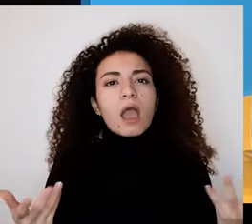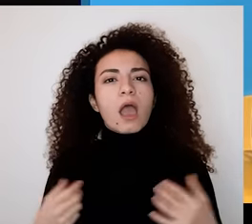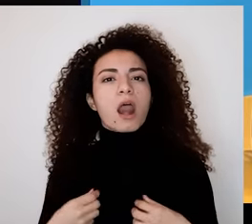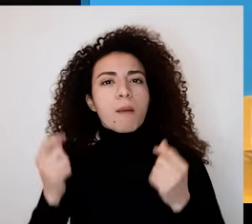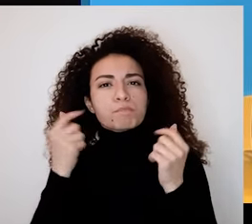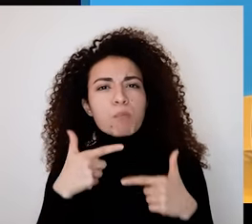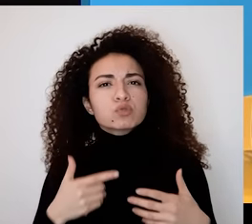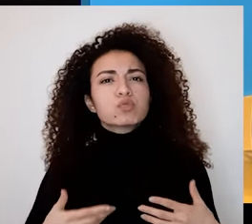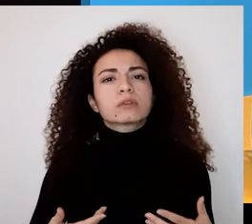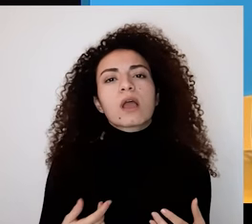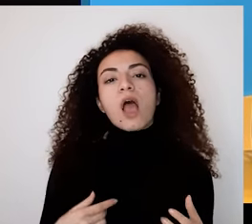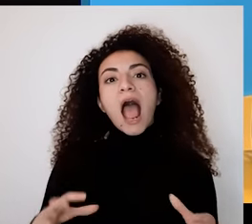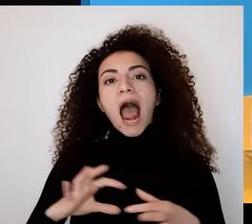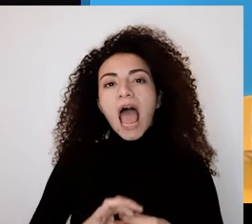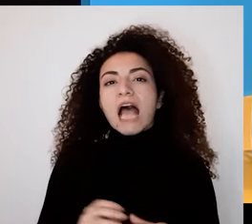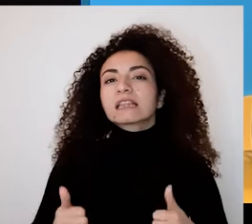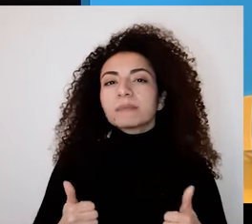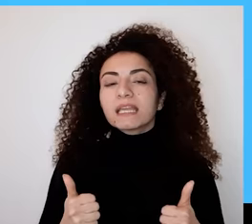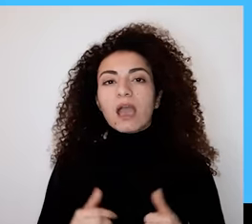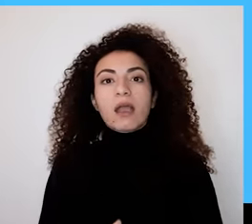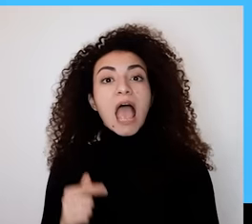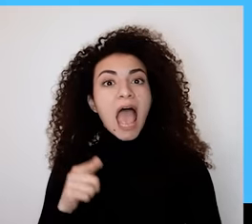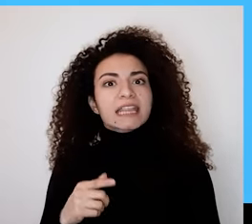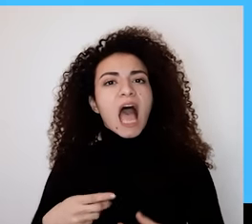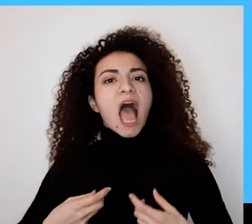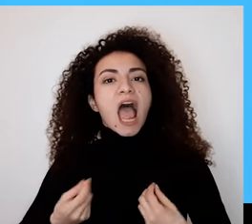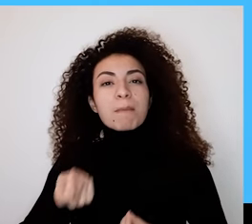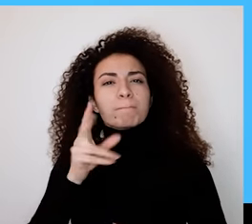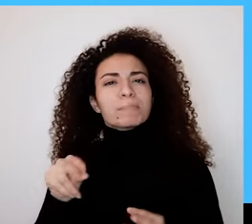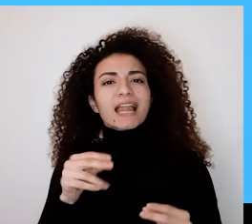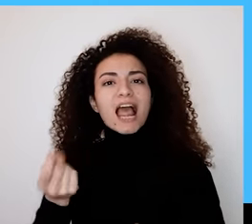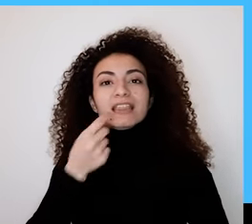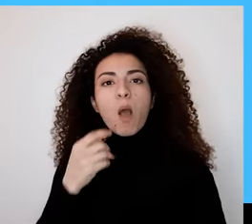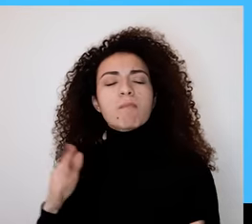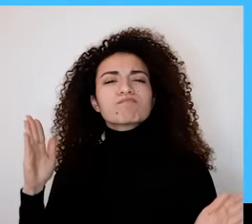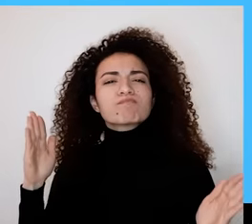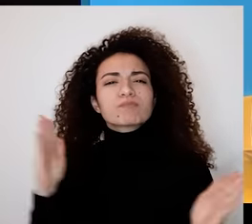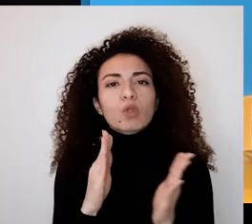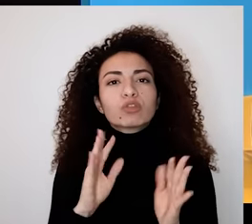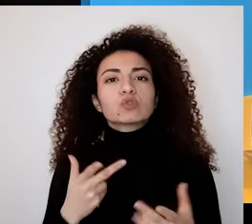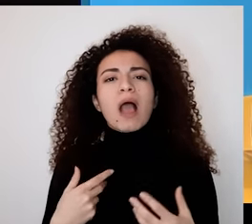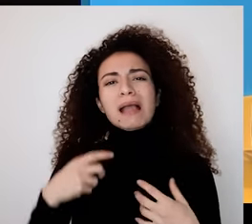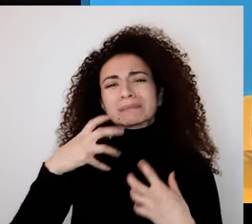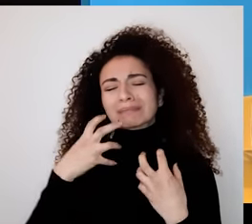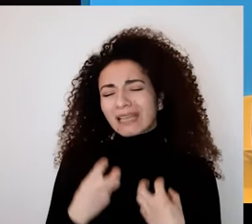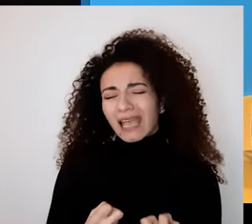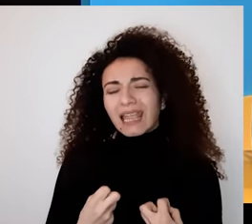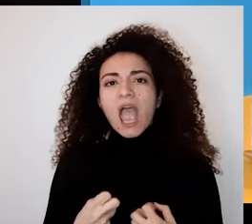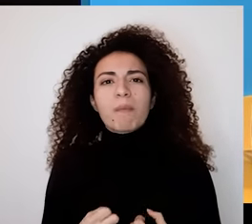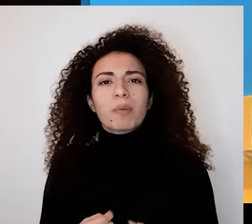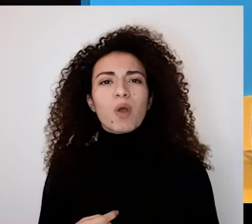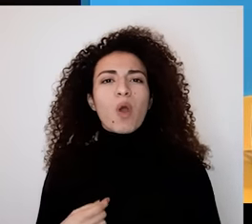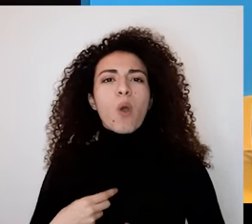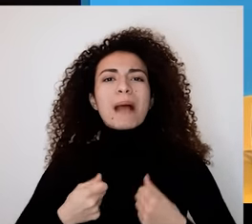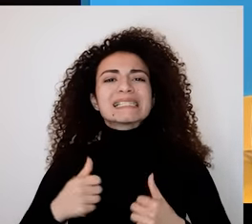الإيجابية الرضع الحياة لعلاقة متينة هو أيضاً علاج فعال ضد الحسد وخيبة الأمل أثبتت فعالية الإمتنين